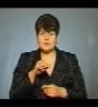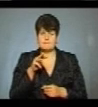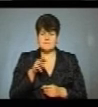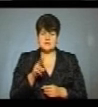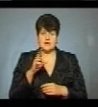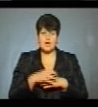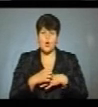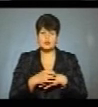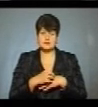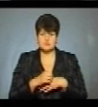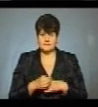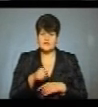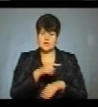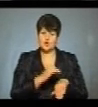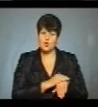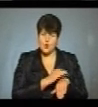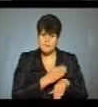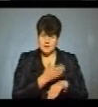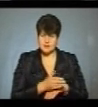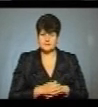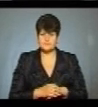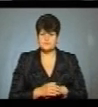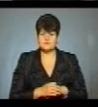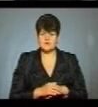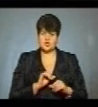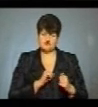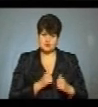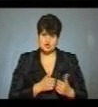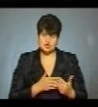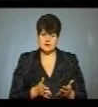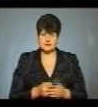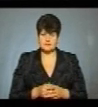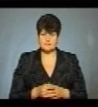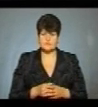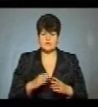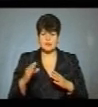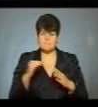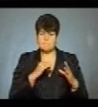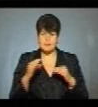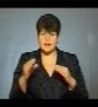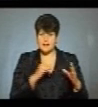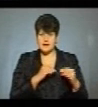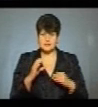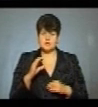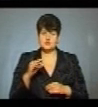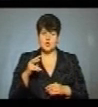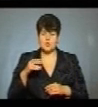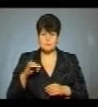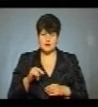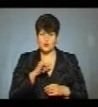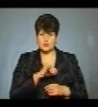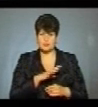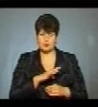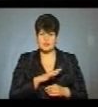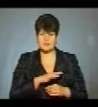кота. Він добрий, щирий. Вони вилакали за «Соломійкою», в них були